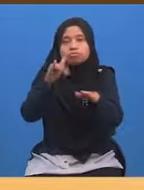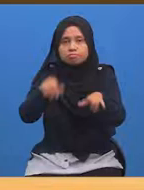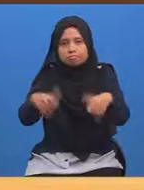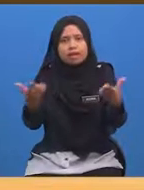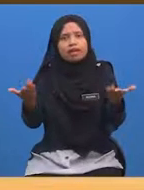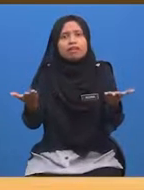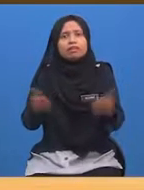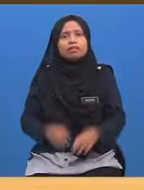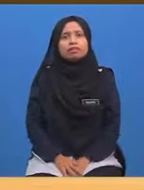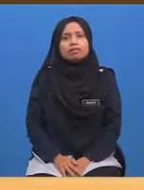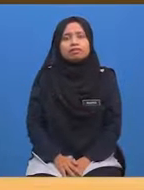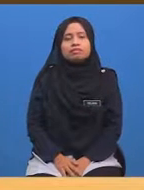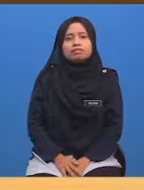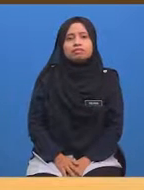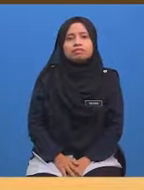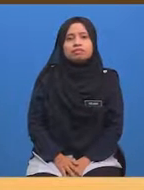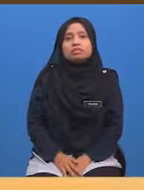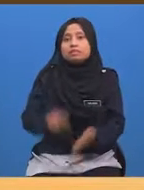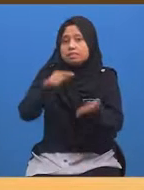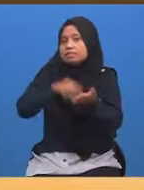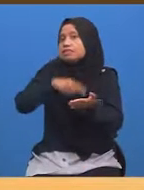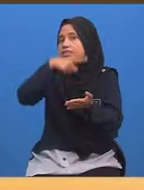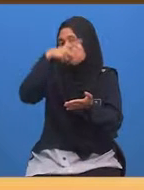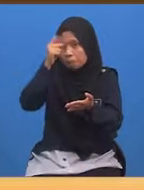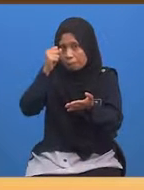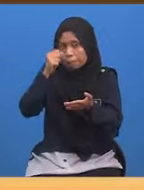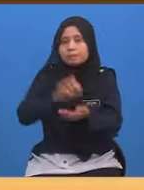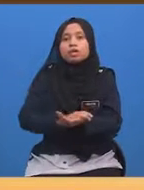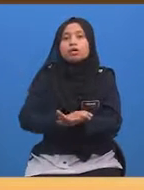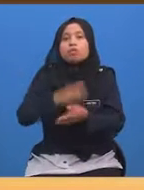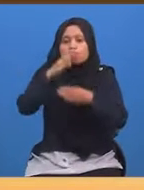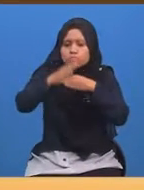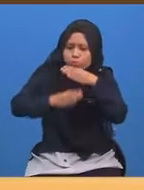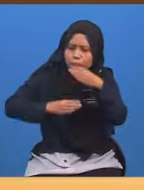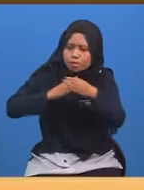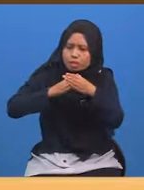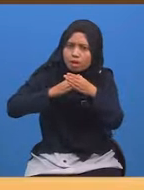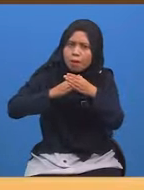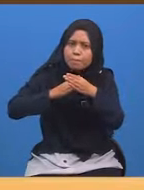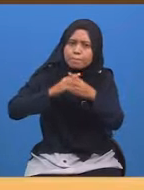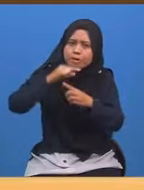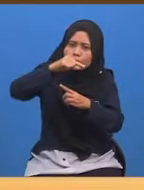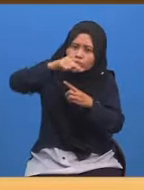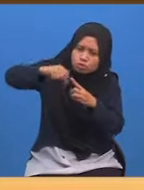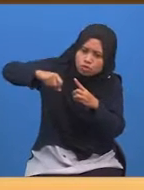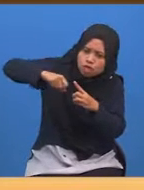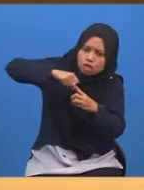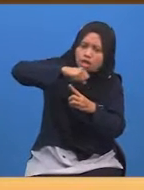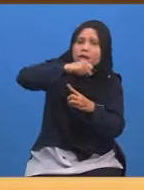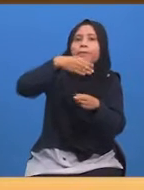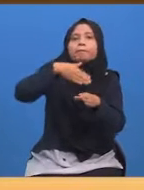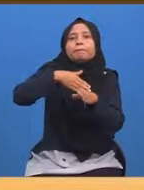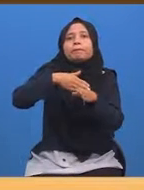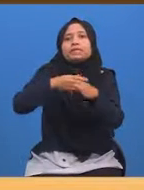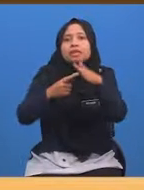Hmm Ini kerana Bumi berputar pada paksinya Jadi